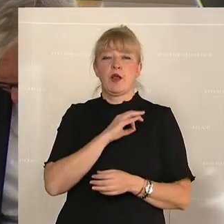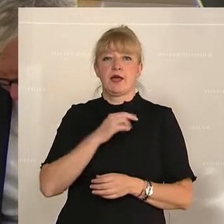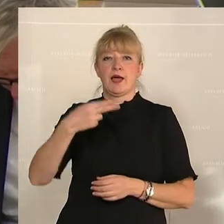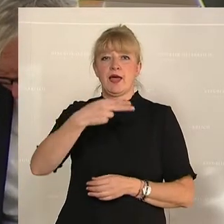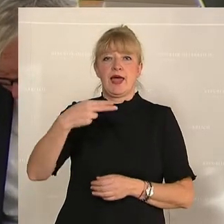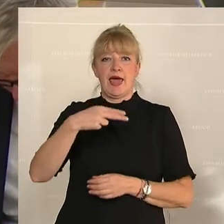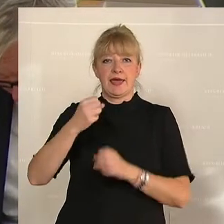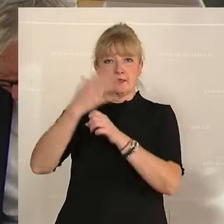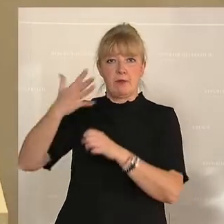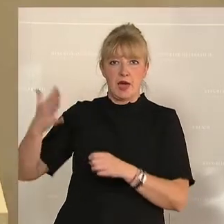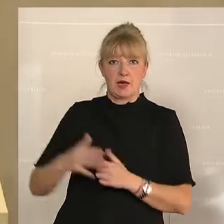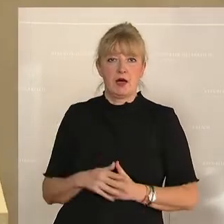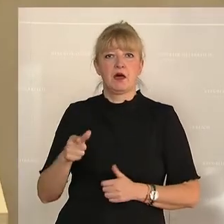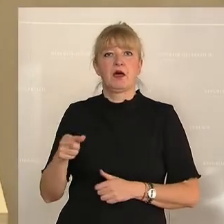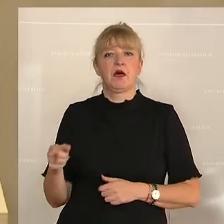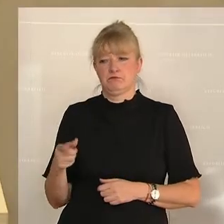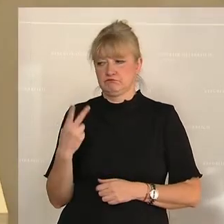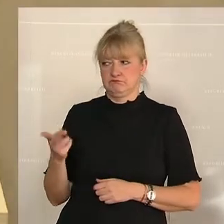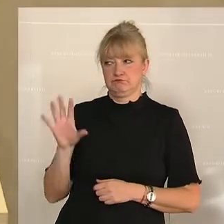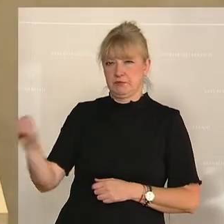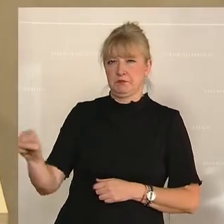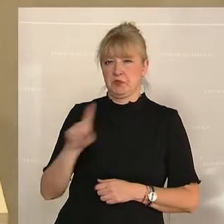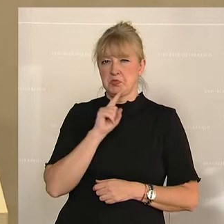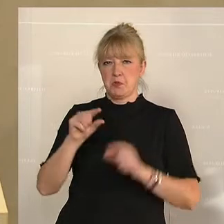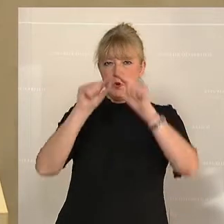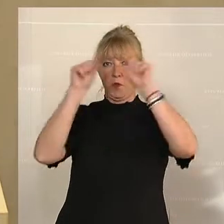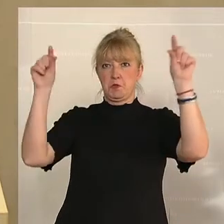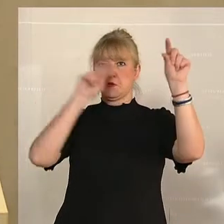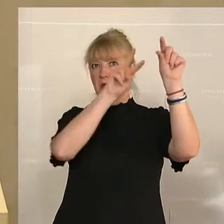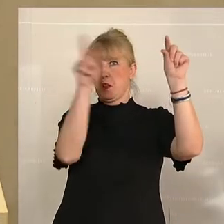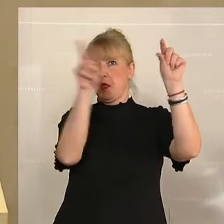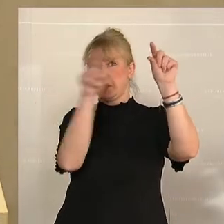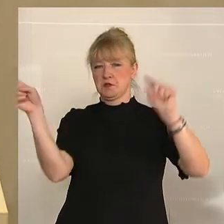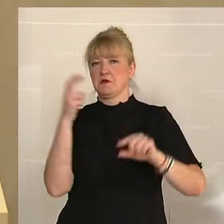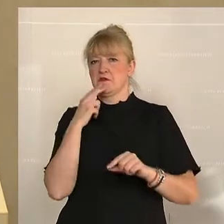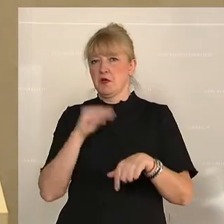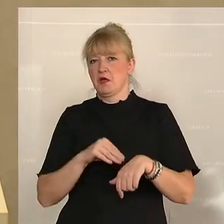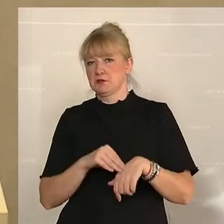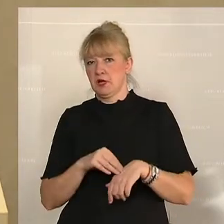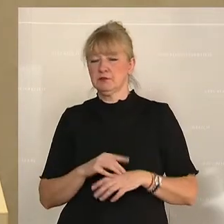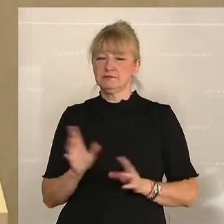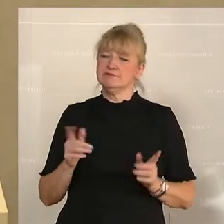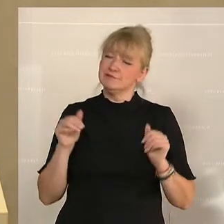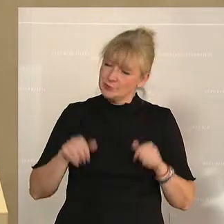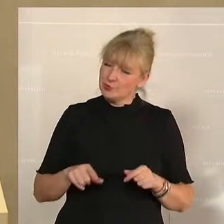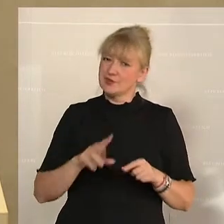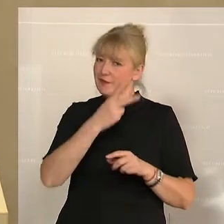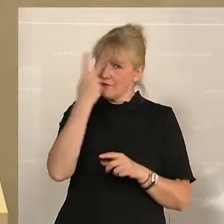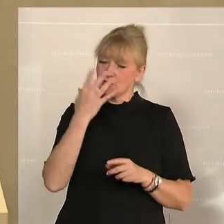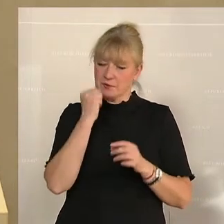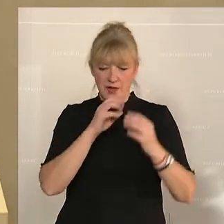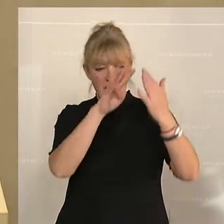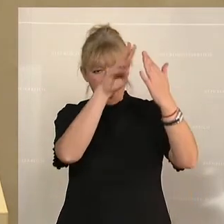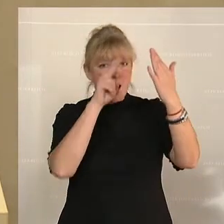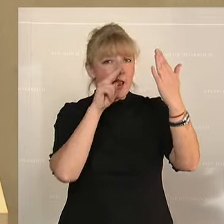der scheinbar nur die Überschrift gelesen hat. Und ich will ihm nur mitteilen, man muss schon das ganze Volksbegehren